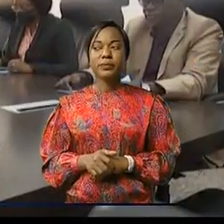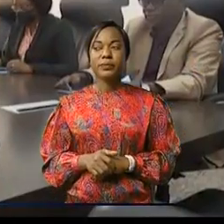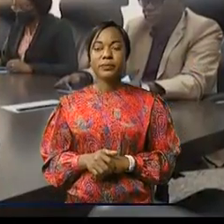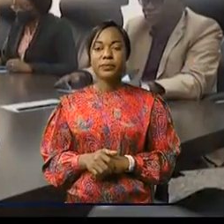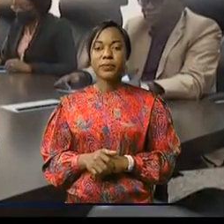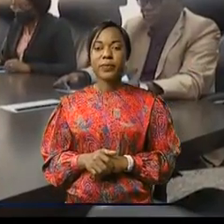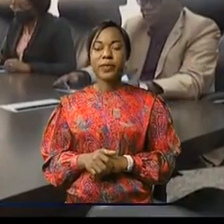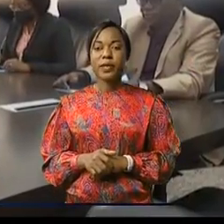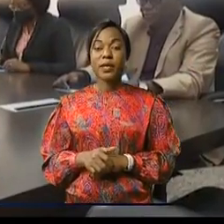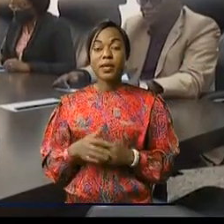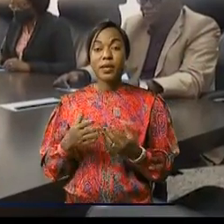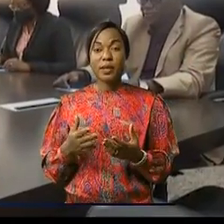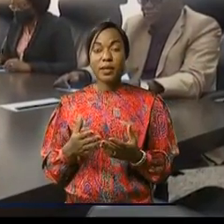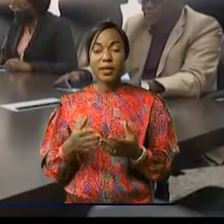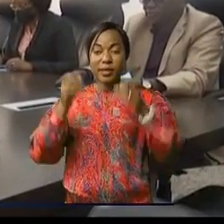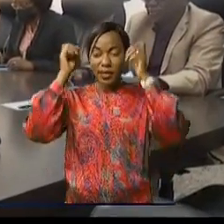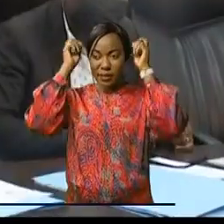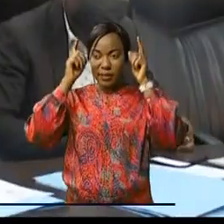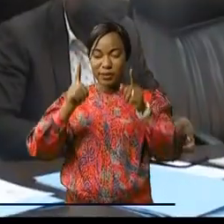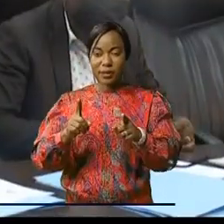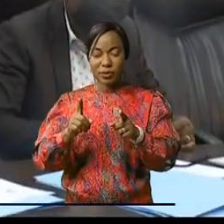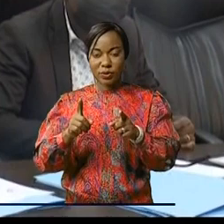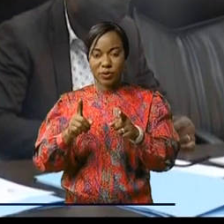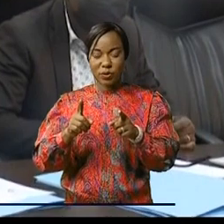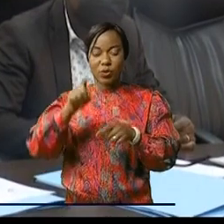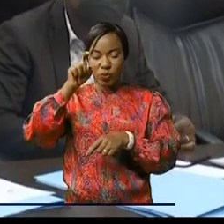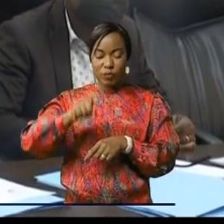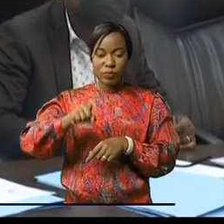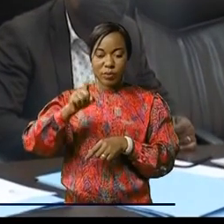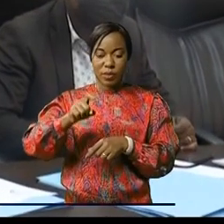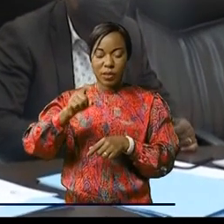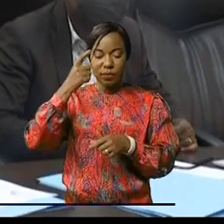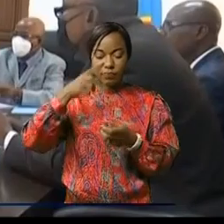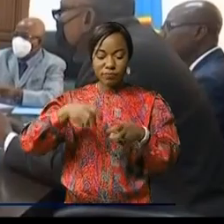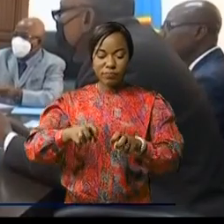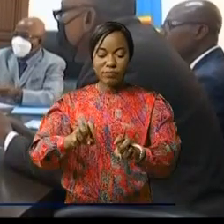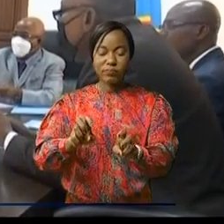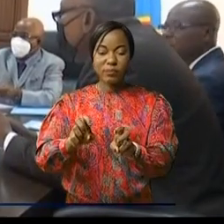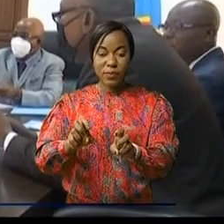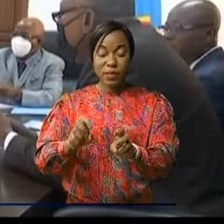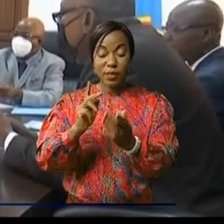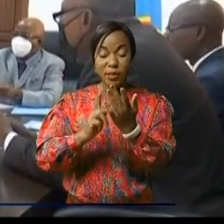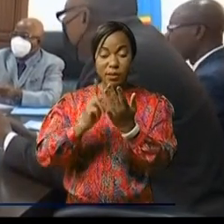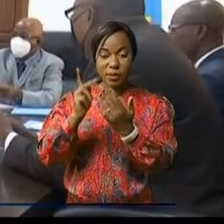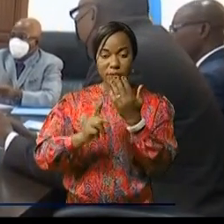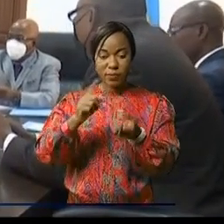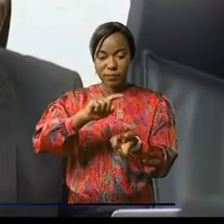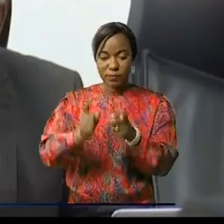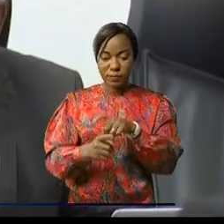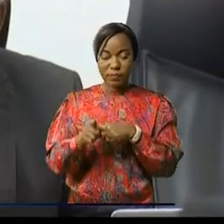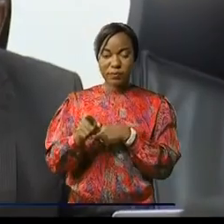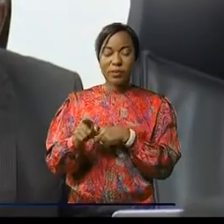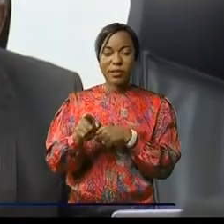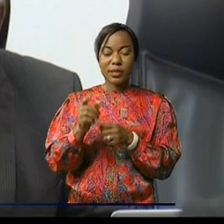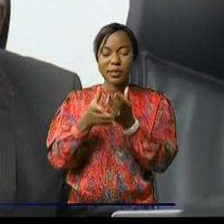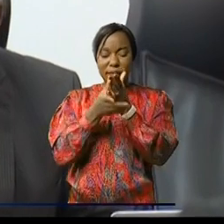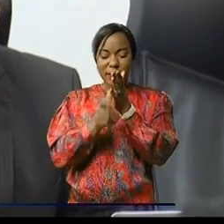Le sous-secteur de l'éducation non formelle avait besoin d'un coup de pouce et en voilà un, ce projet d'amélioration de la